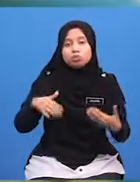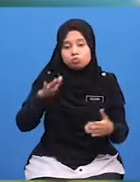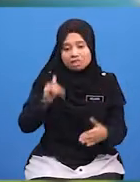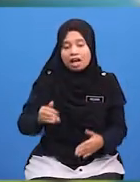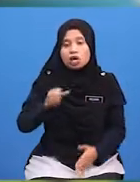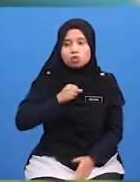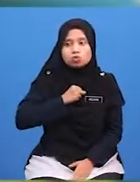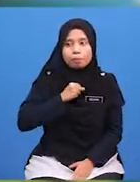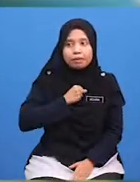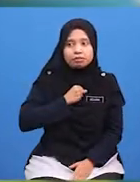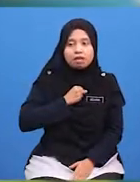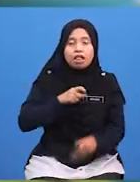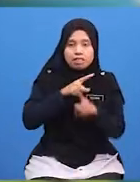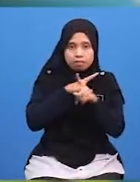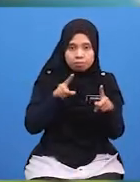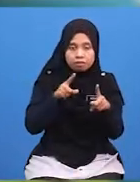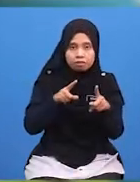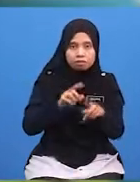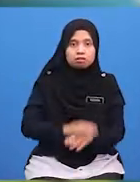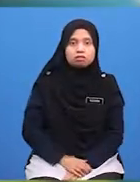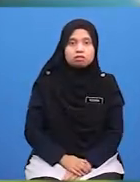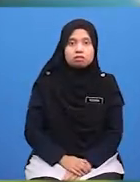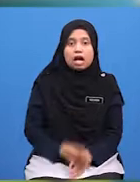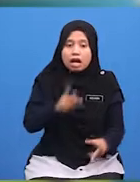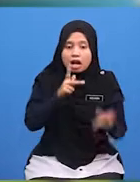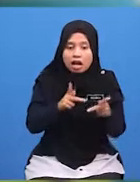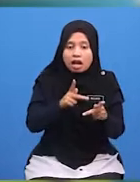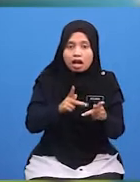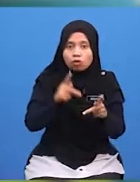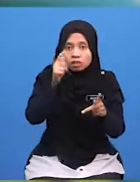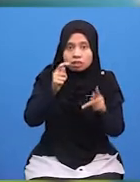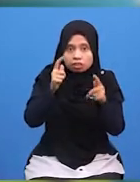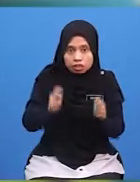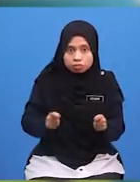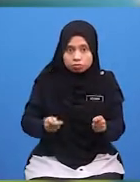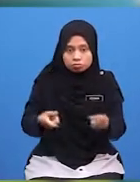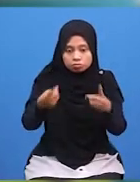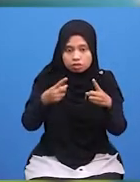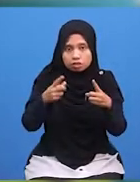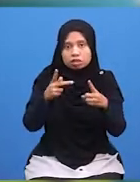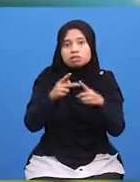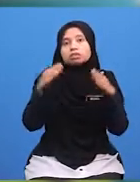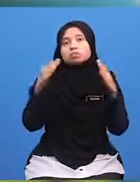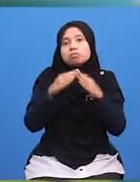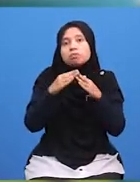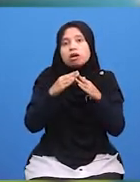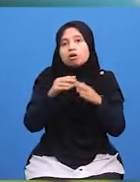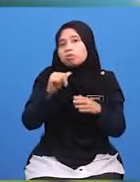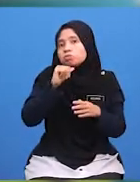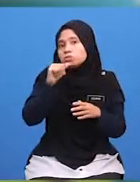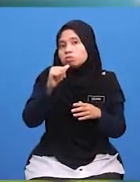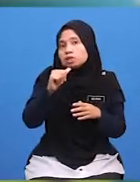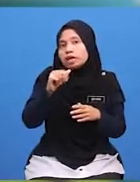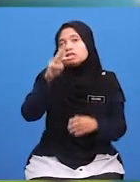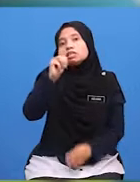Tetapi Jika Jika Tetamu Datang Ke Rumah Itu Bukan